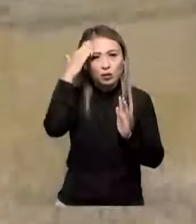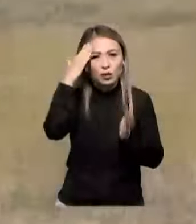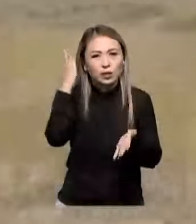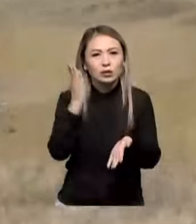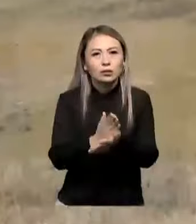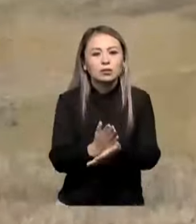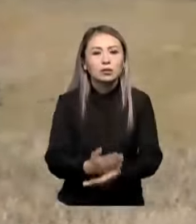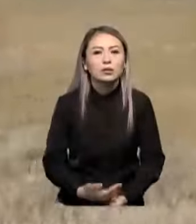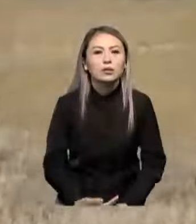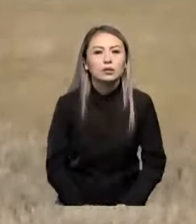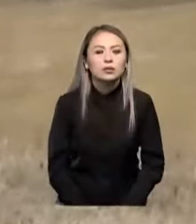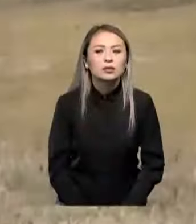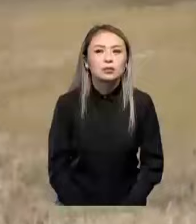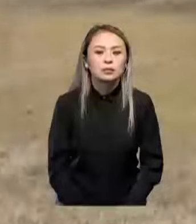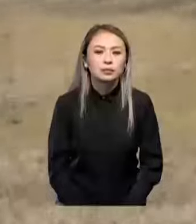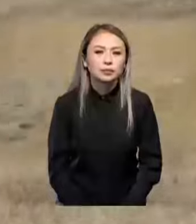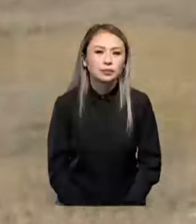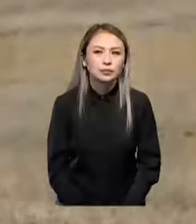бас ақпөкен мекенетет.